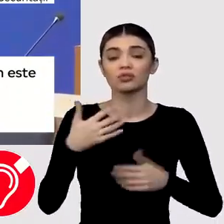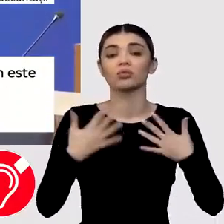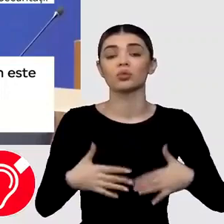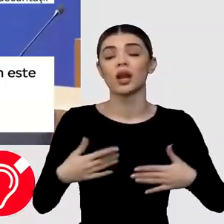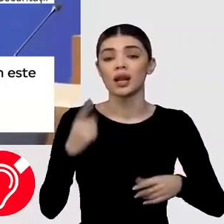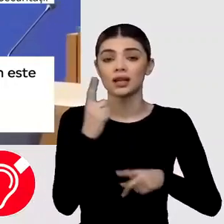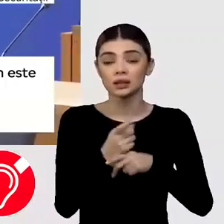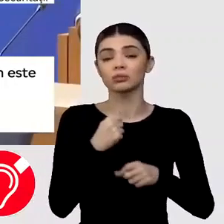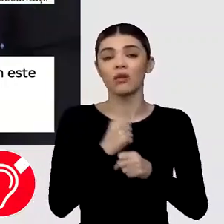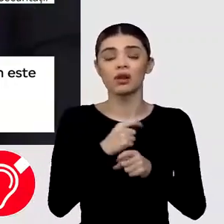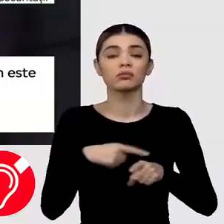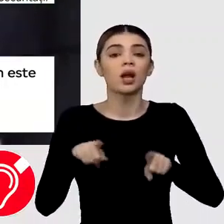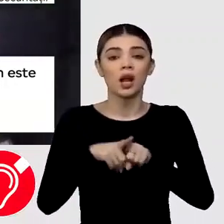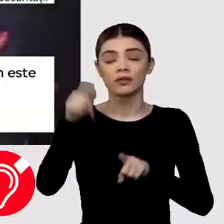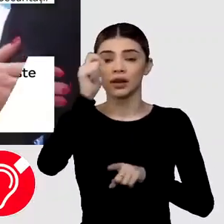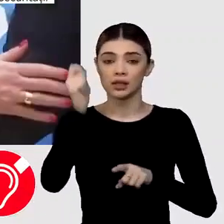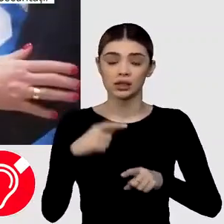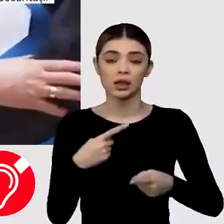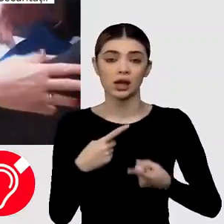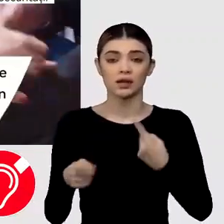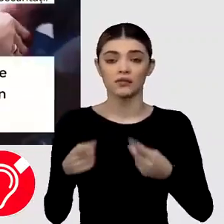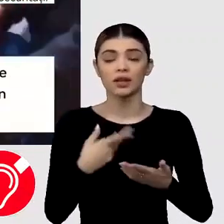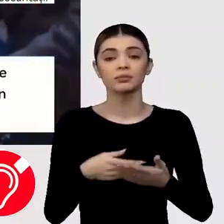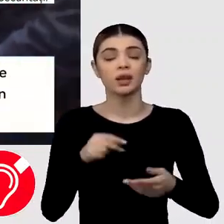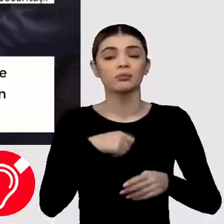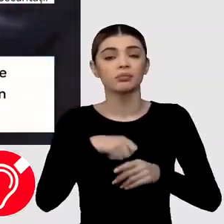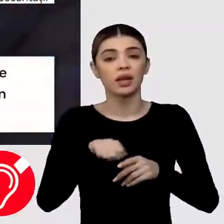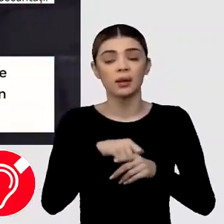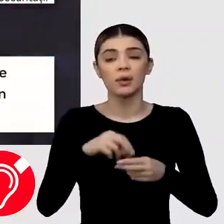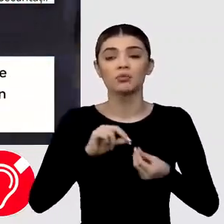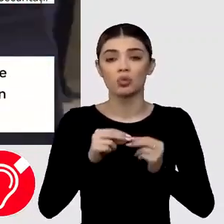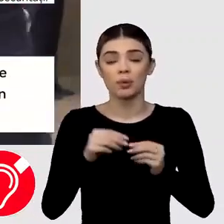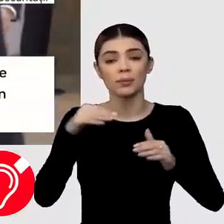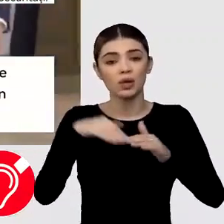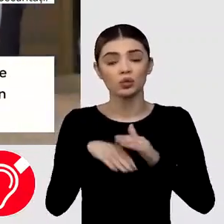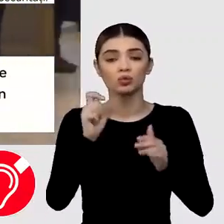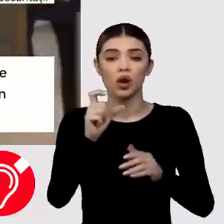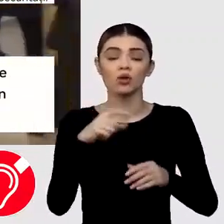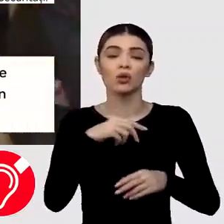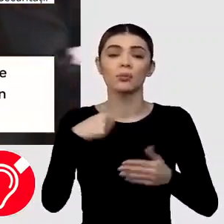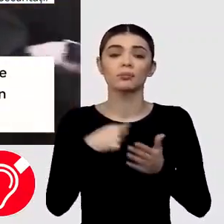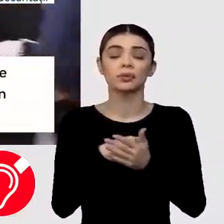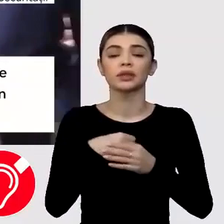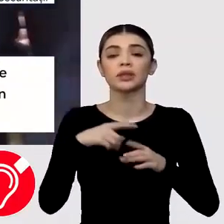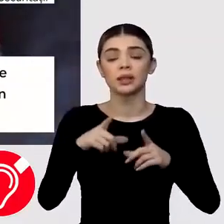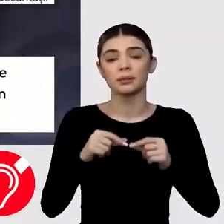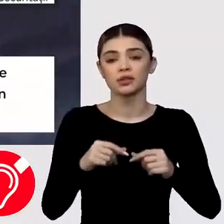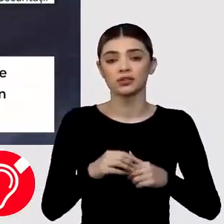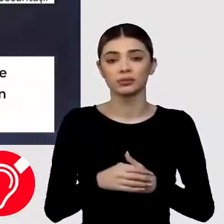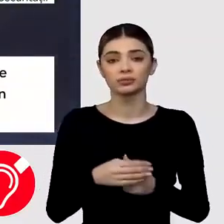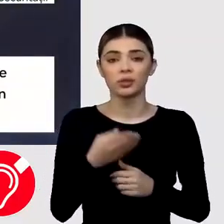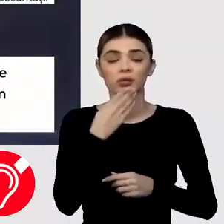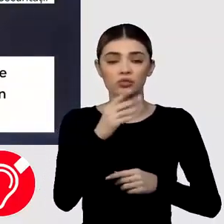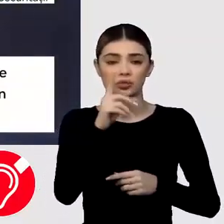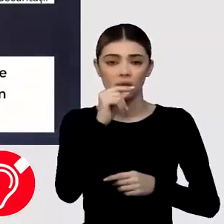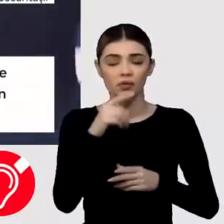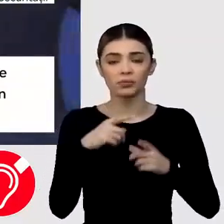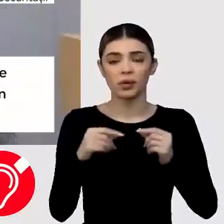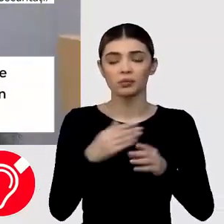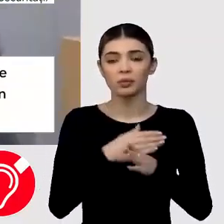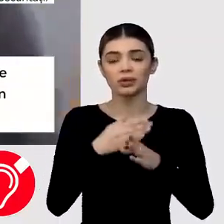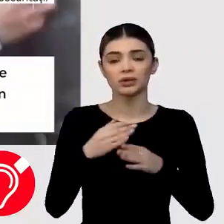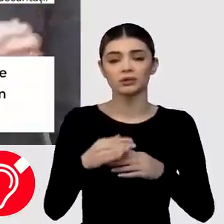rezolvă toate problemele interne înainte de a face acest pas. Florine, îți mulțumesc foarte mult pentru